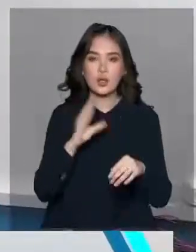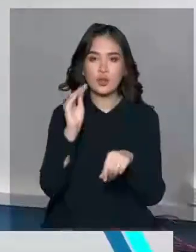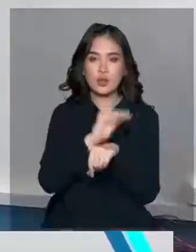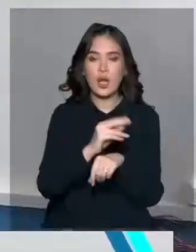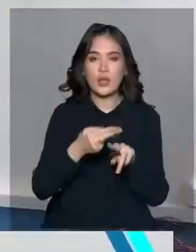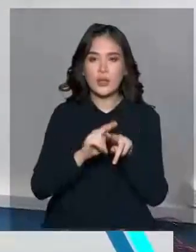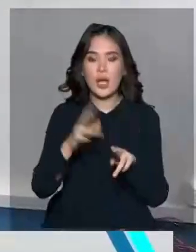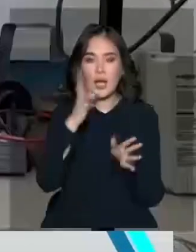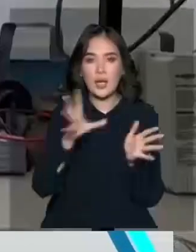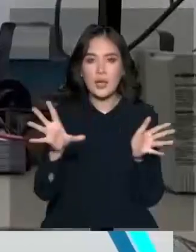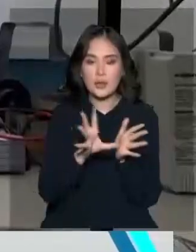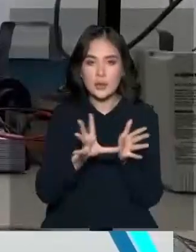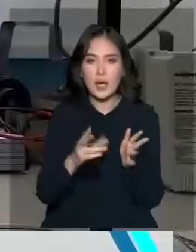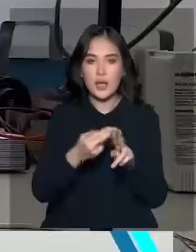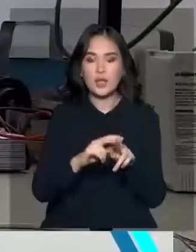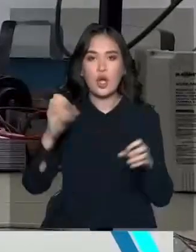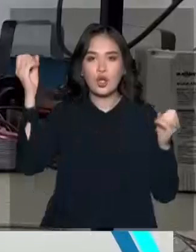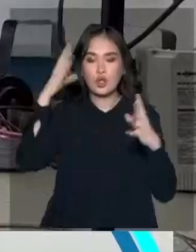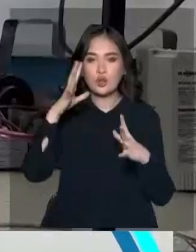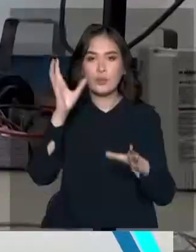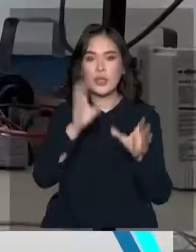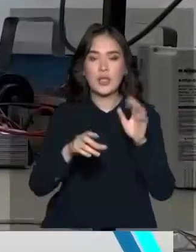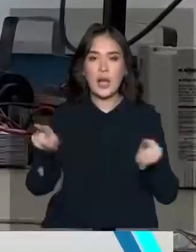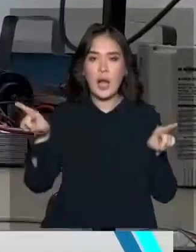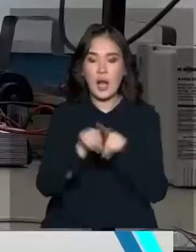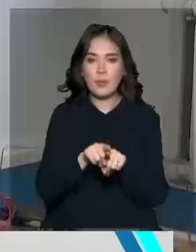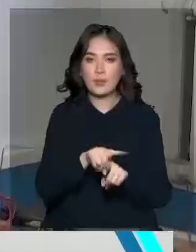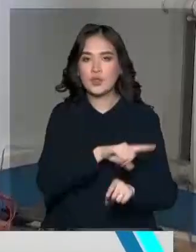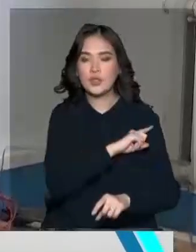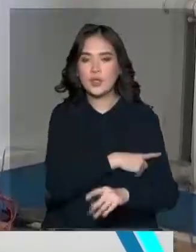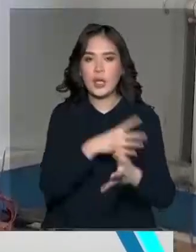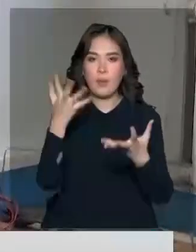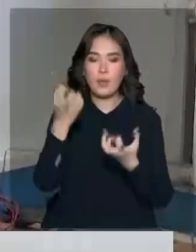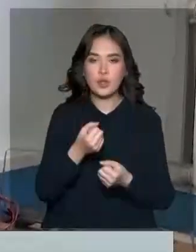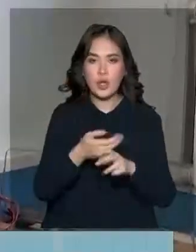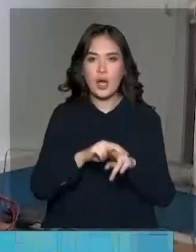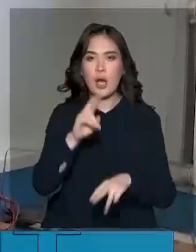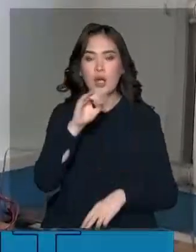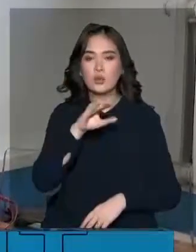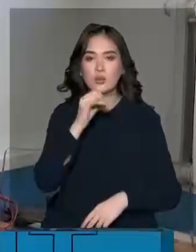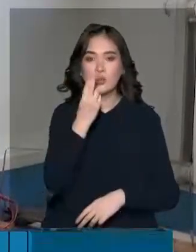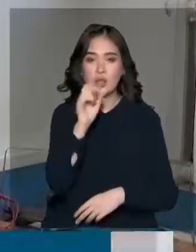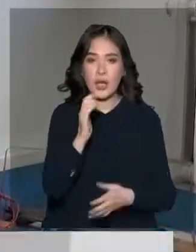Нәтижесінде электр қуатын күн батариялар секілді бойына жинайды. Құрлығы да мұна қатушқа ұстыр.